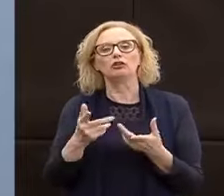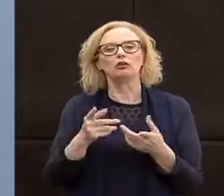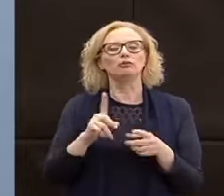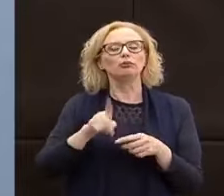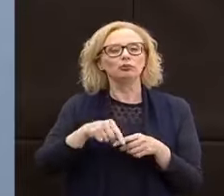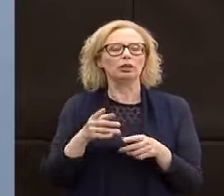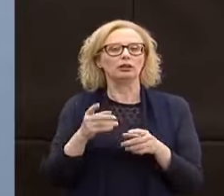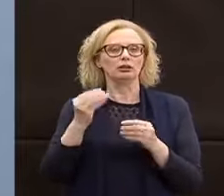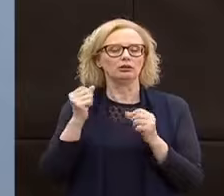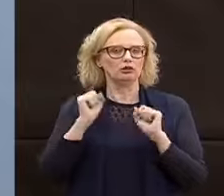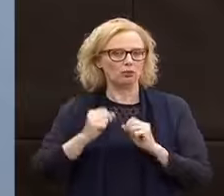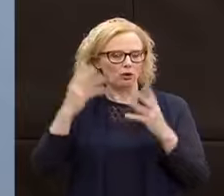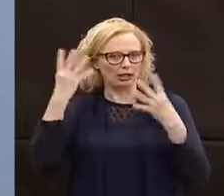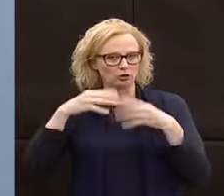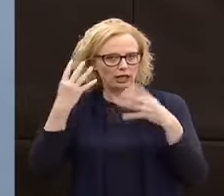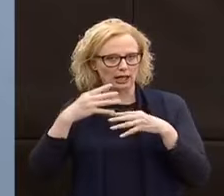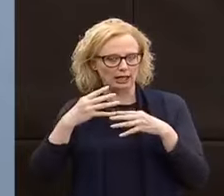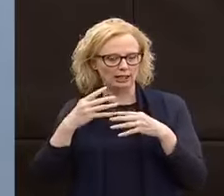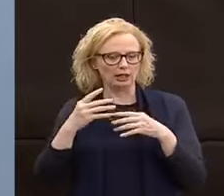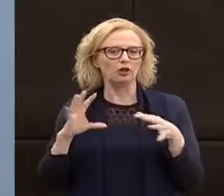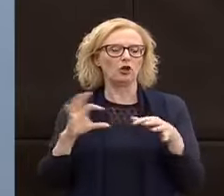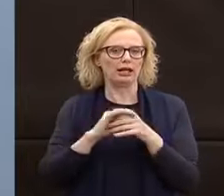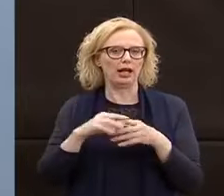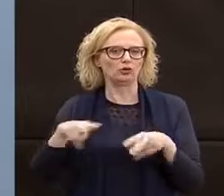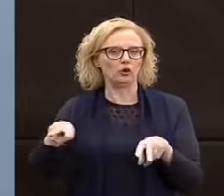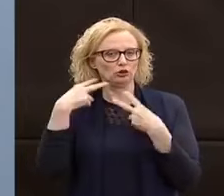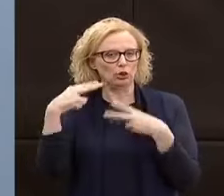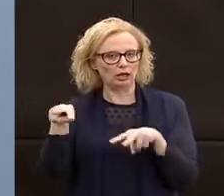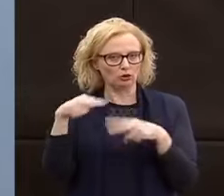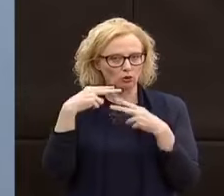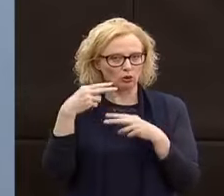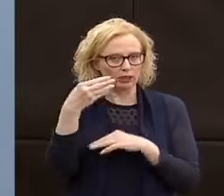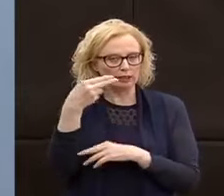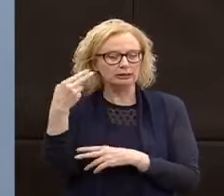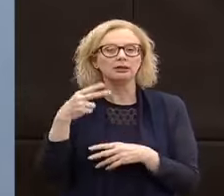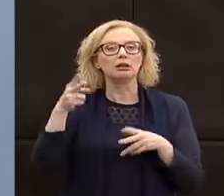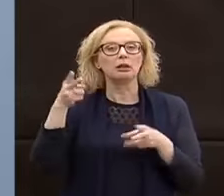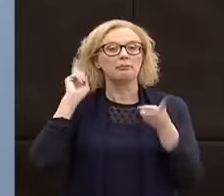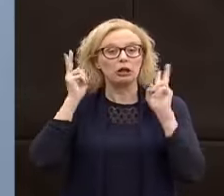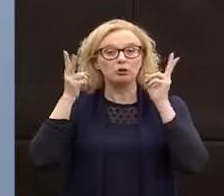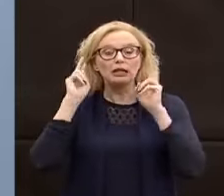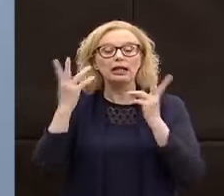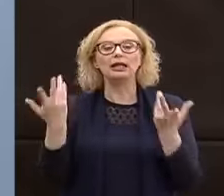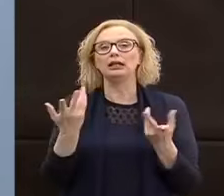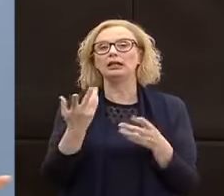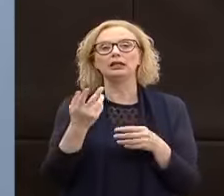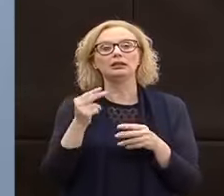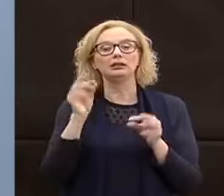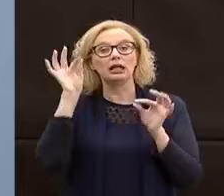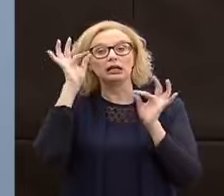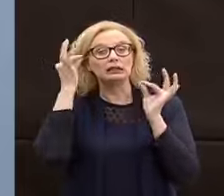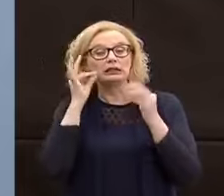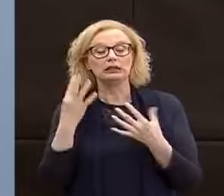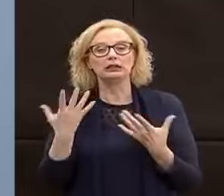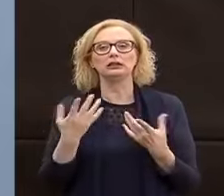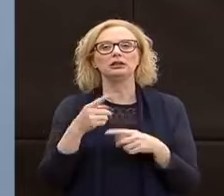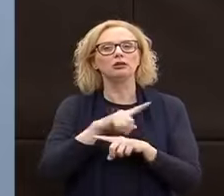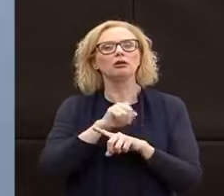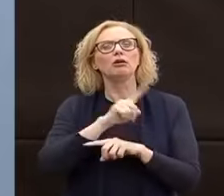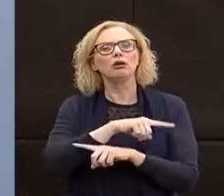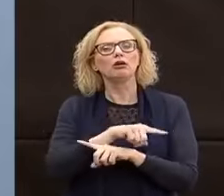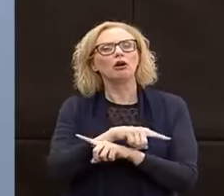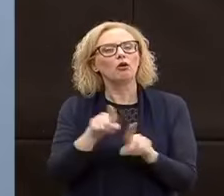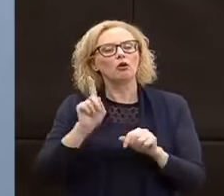le altre parti, anche la parte dei ristoratori, la parte dei parrucchieri, degli estetisti che anche questi chiedono